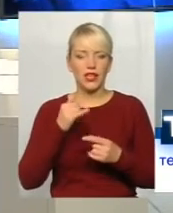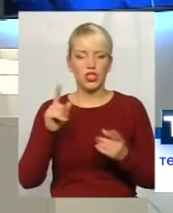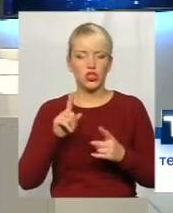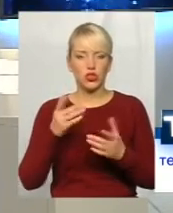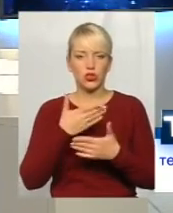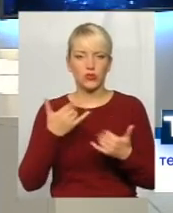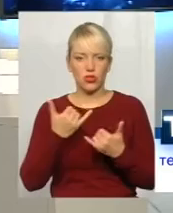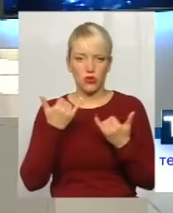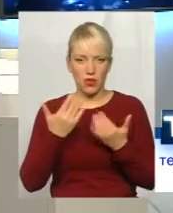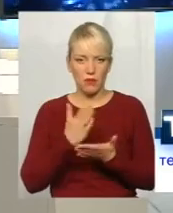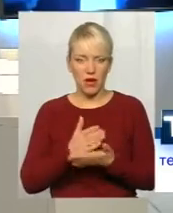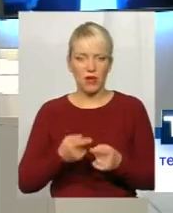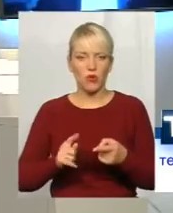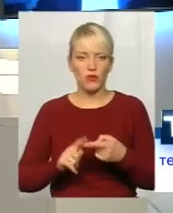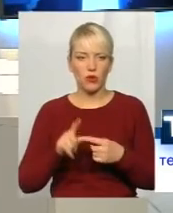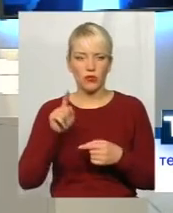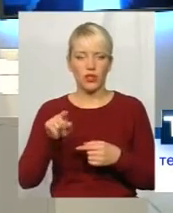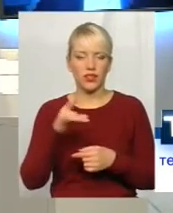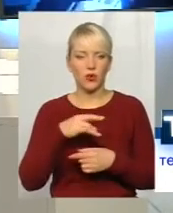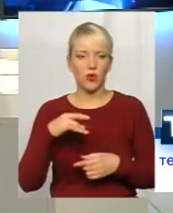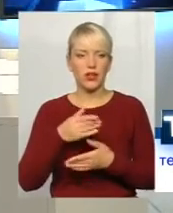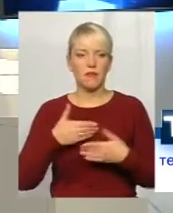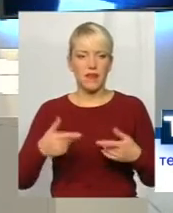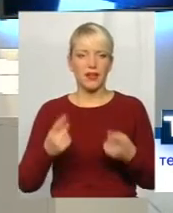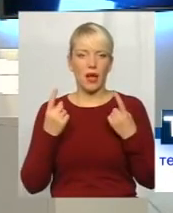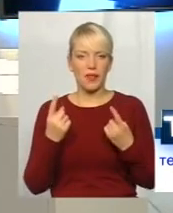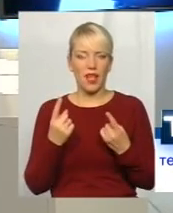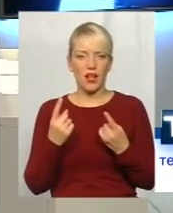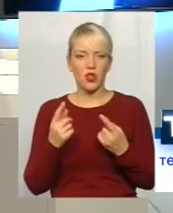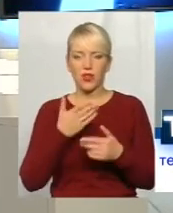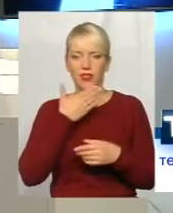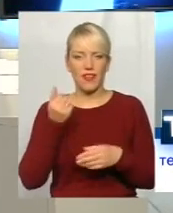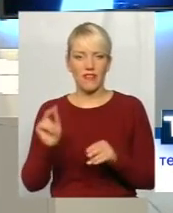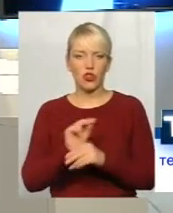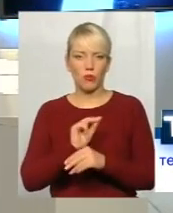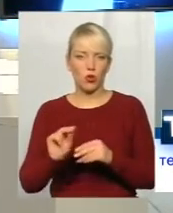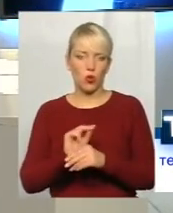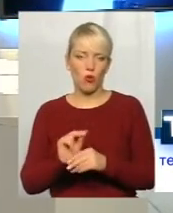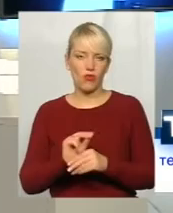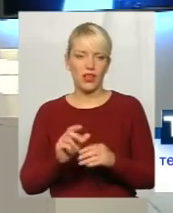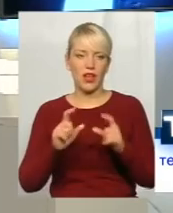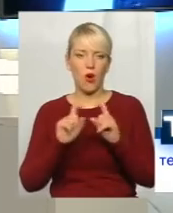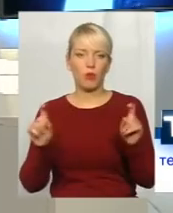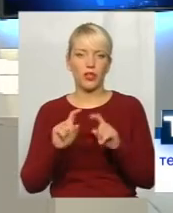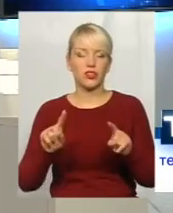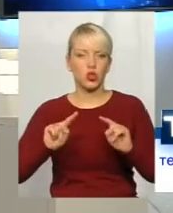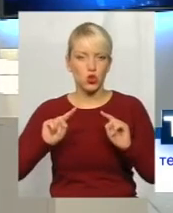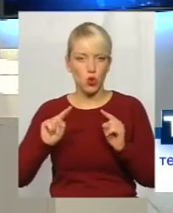І дійсно, в тому регіоні ми капітально не відремонтовували об'єкти. І чому?